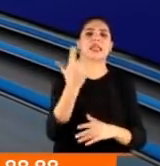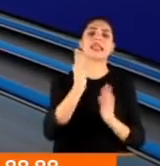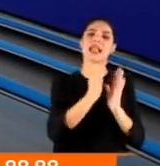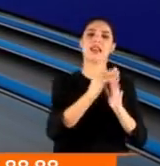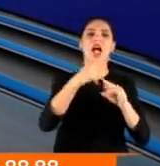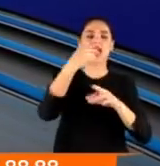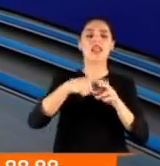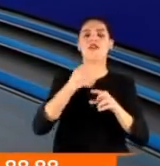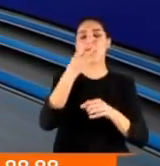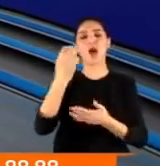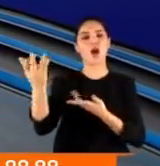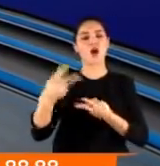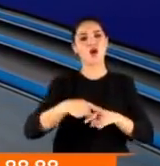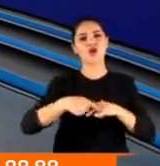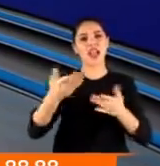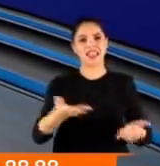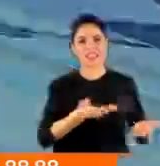edeceğiz. ATV Haber'e hoş geldiniz.